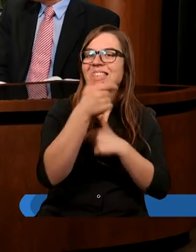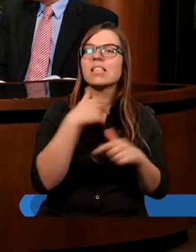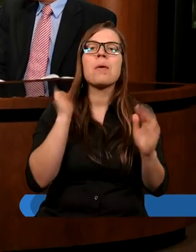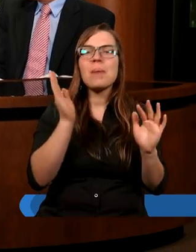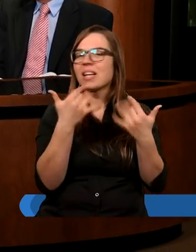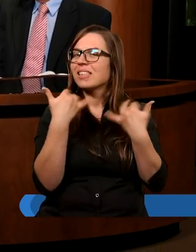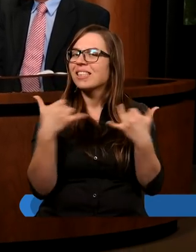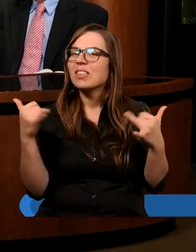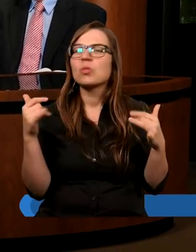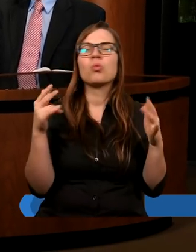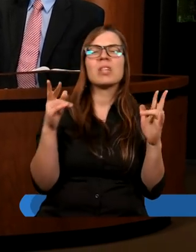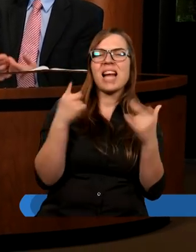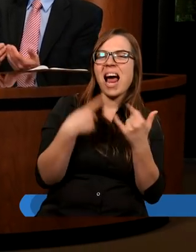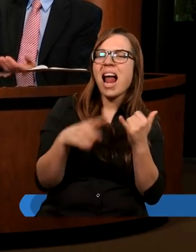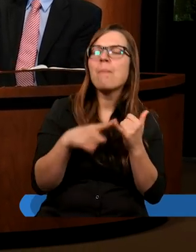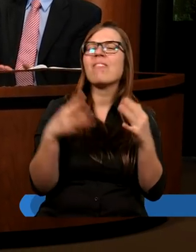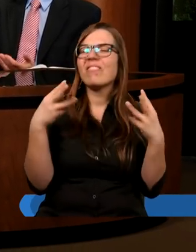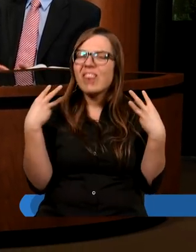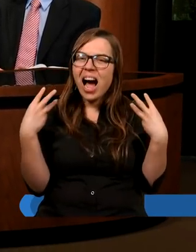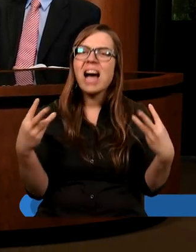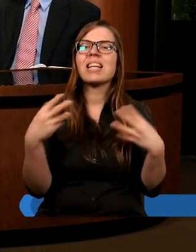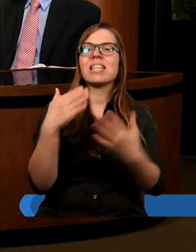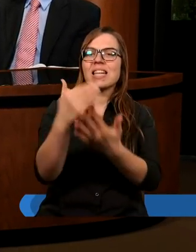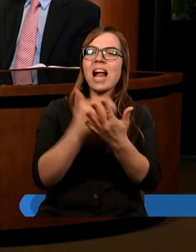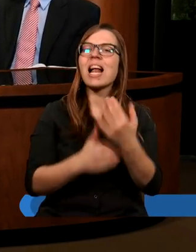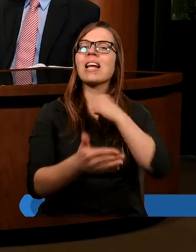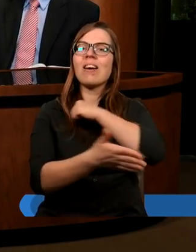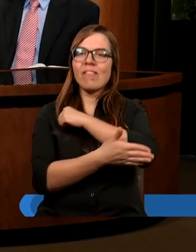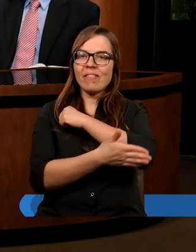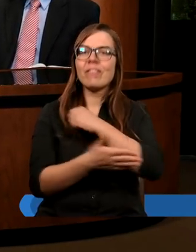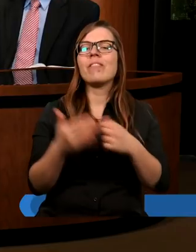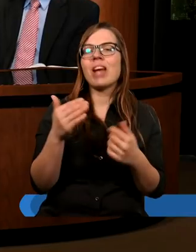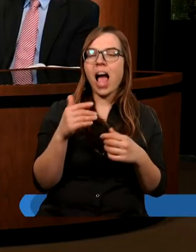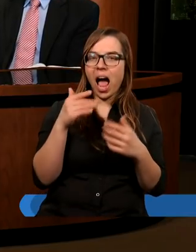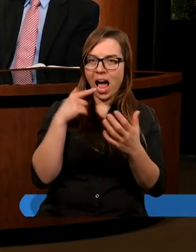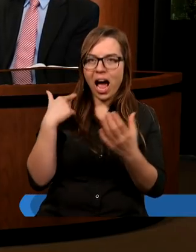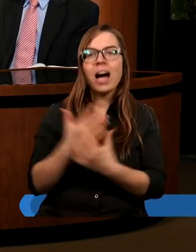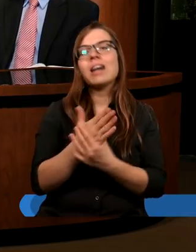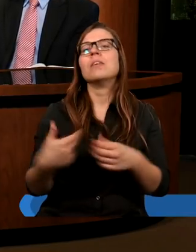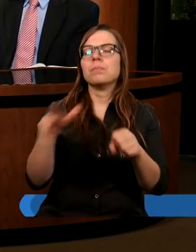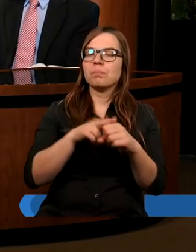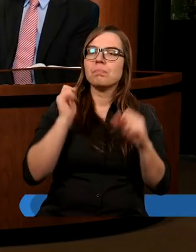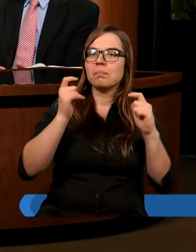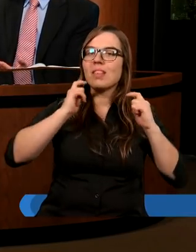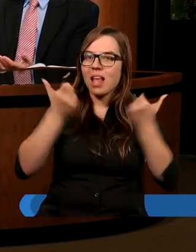kilku elementarnych zasadach wiary, które jako adwentyści